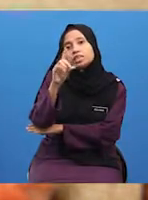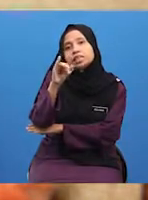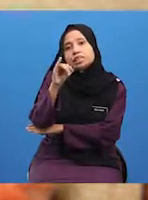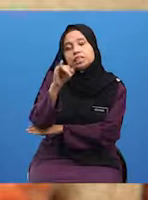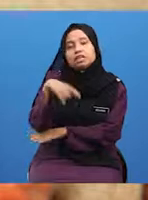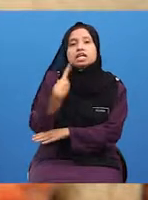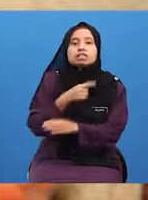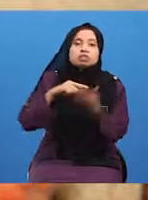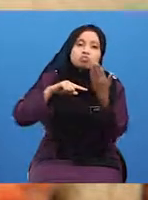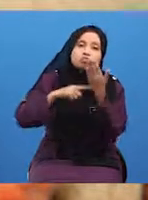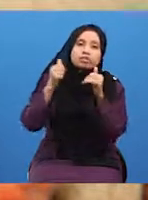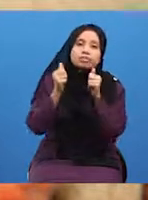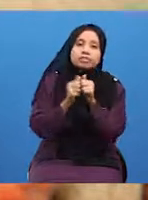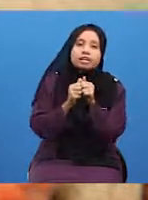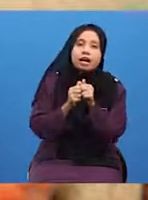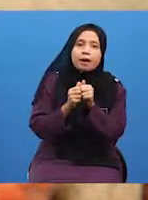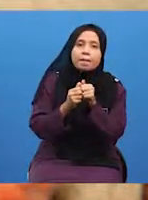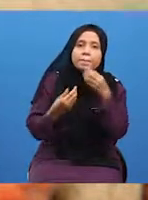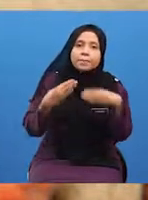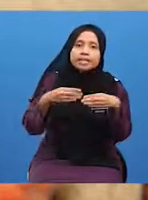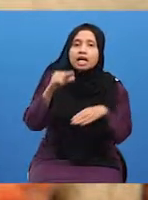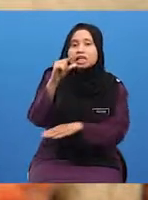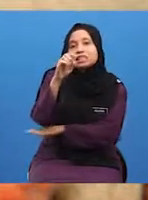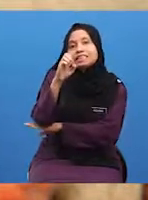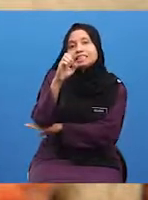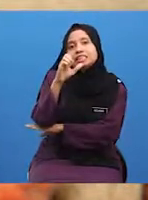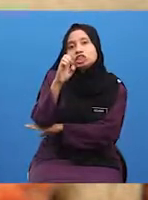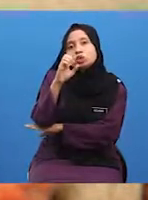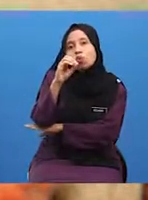mulakan dulu dengan bidang geografi.